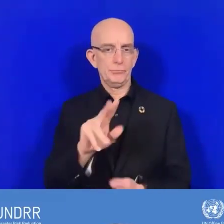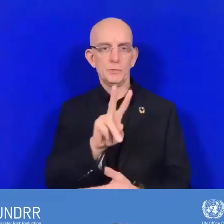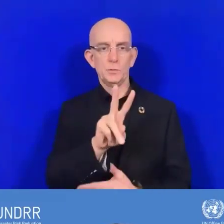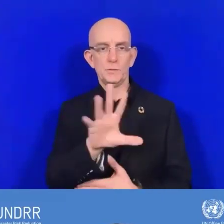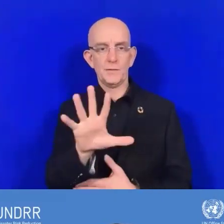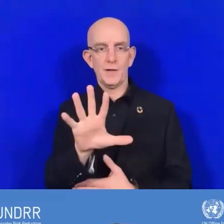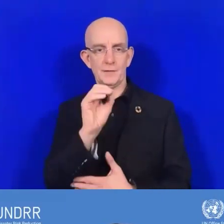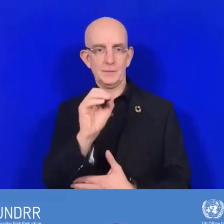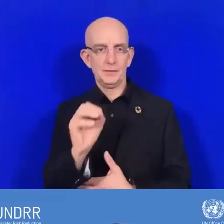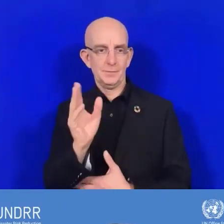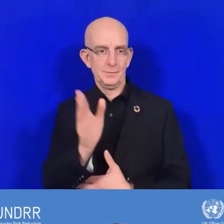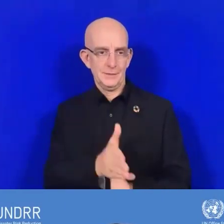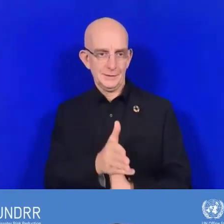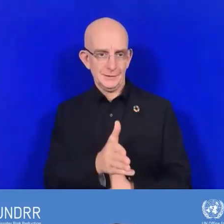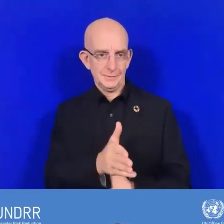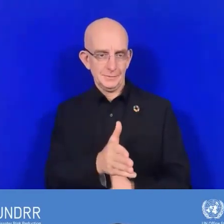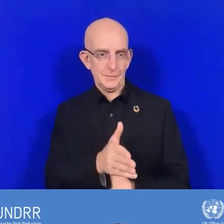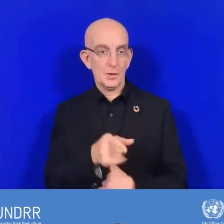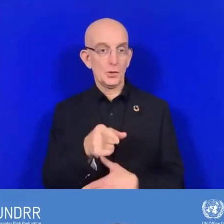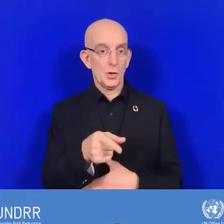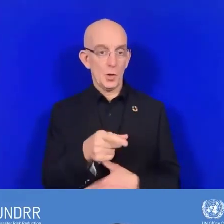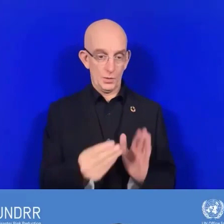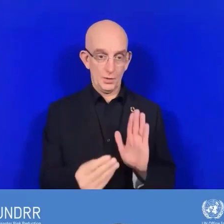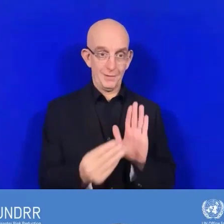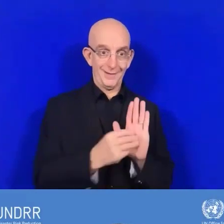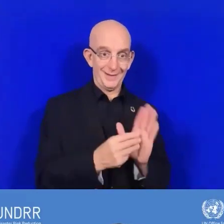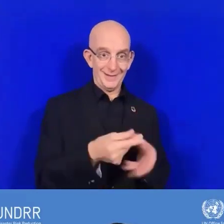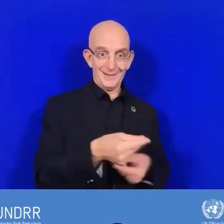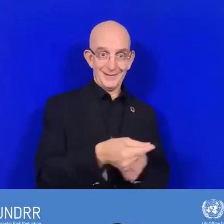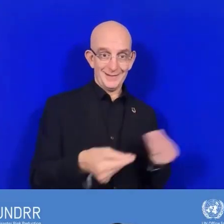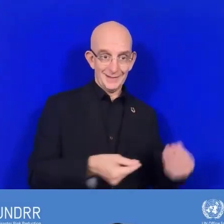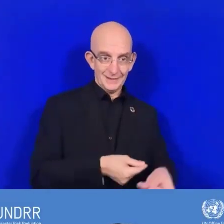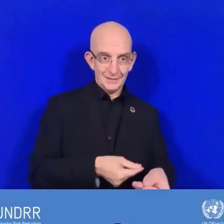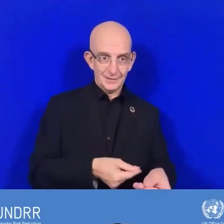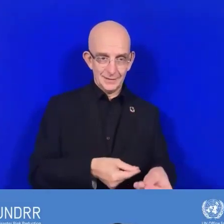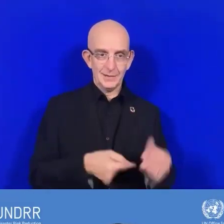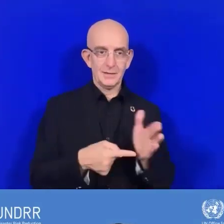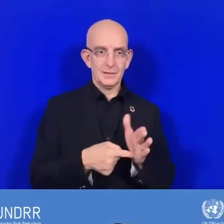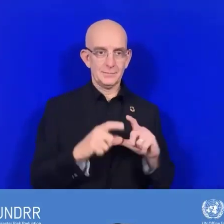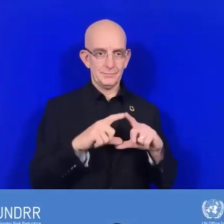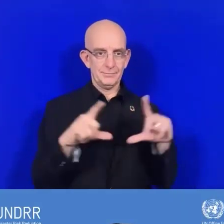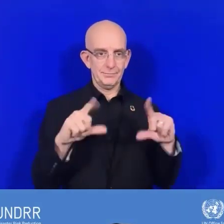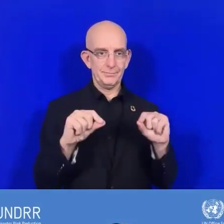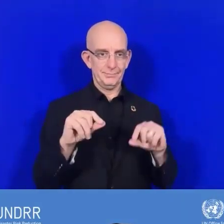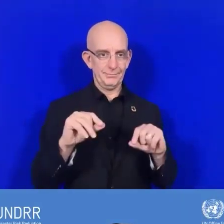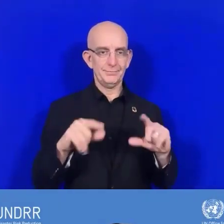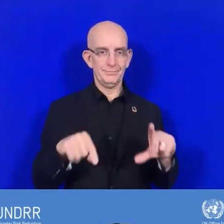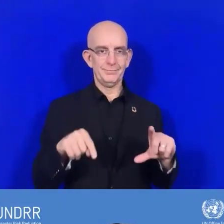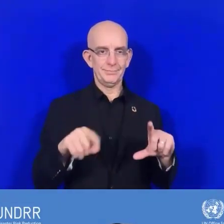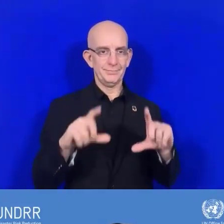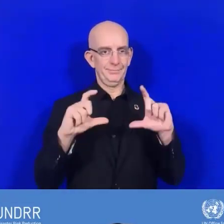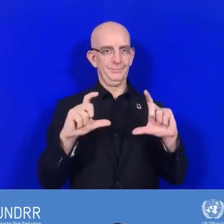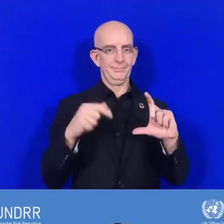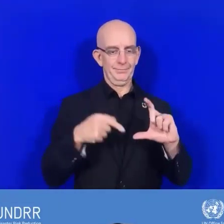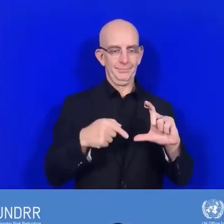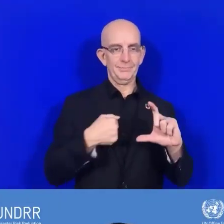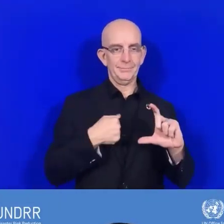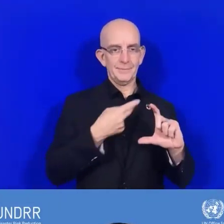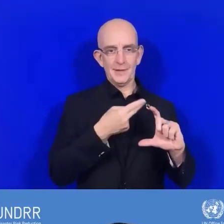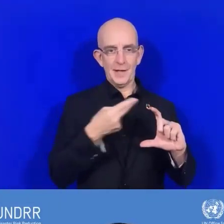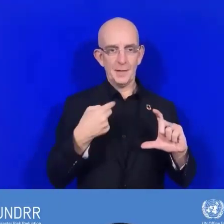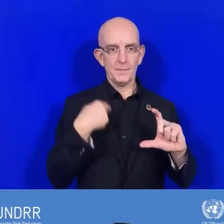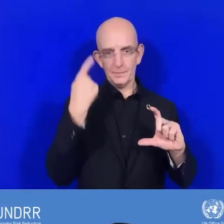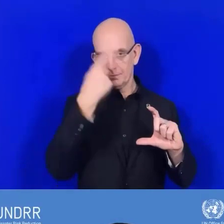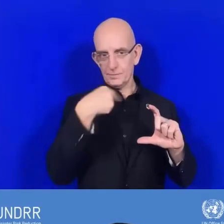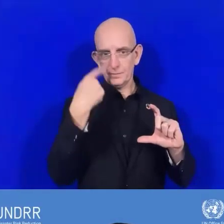'identification que ces personnes doivent montrer afin d'avoir accès à un service et